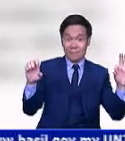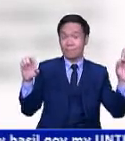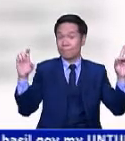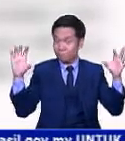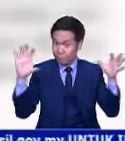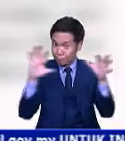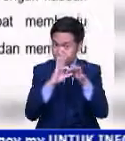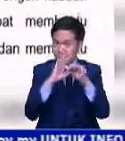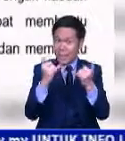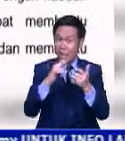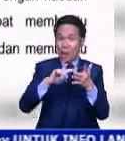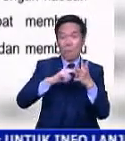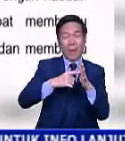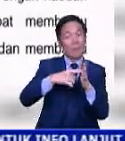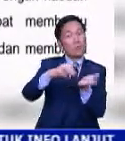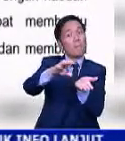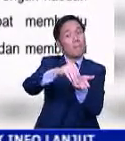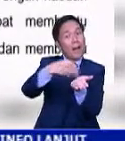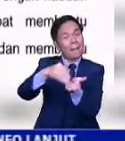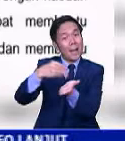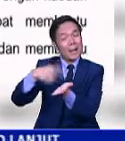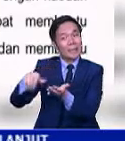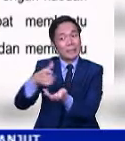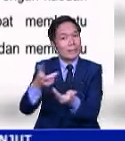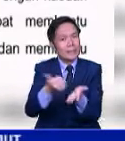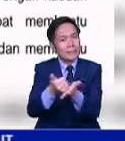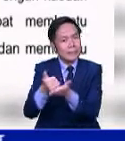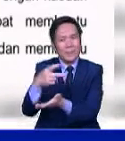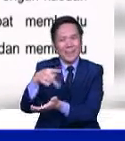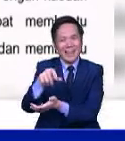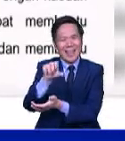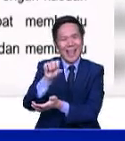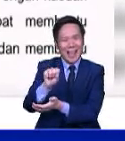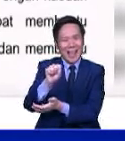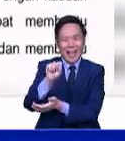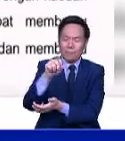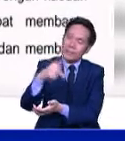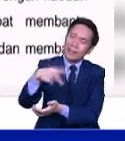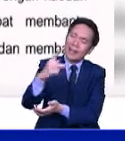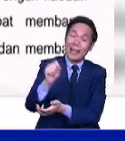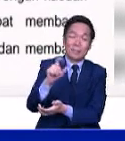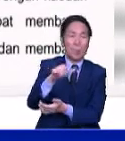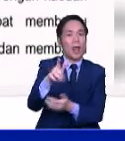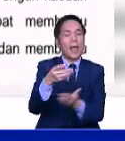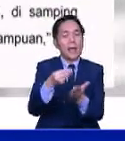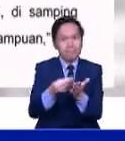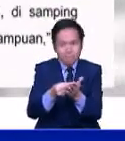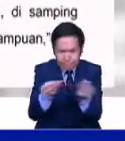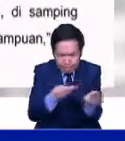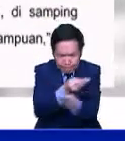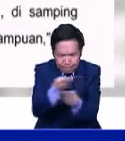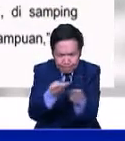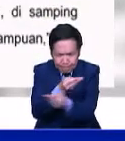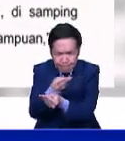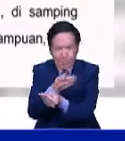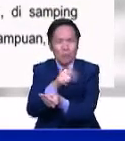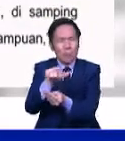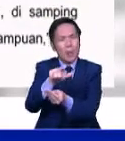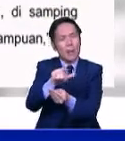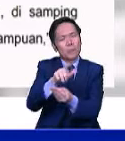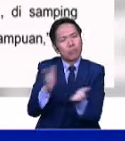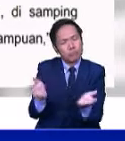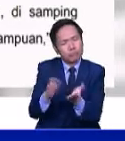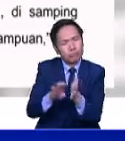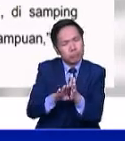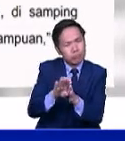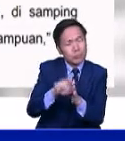skim pembiayaan baharu itu dapat membantu PKS menguruskan aliran tunai secara lebih baik, sekaligus memastikan kelangsungan perniagaan